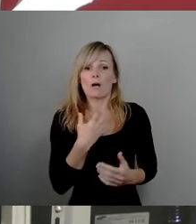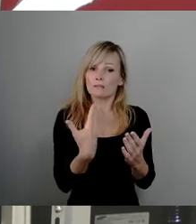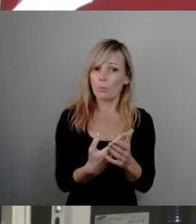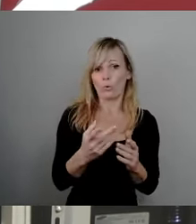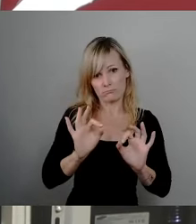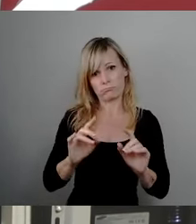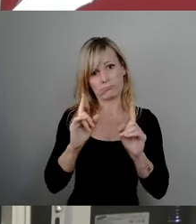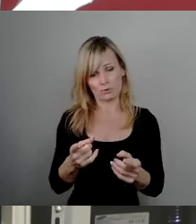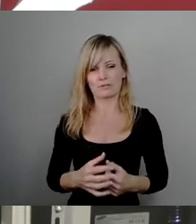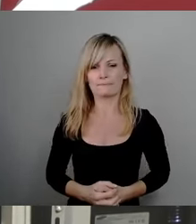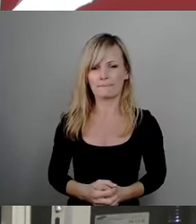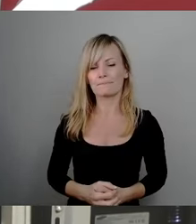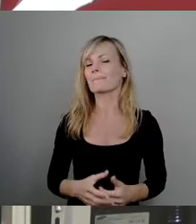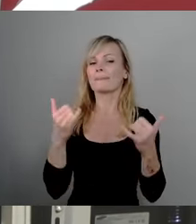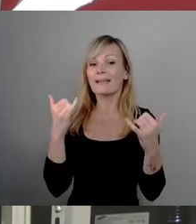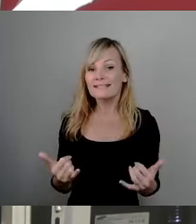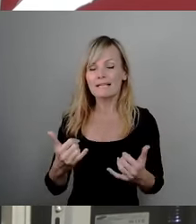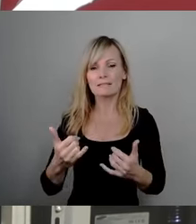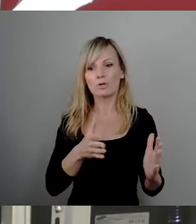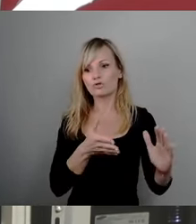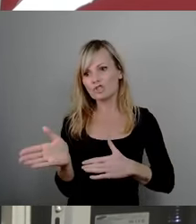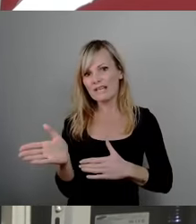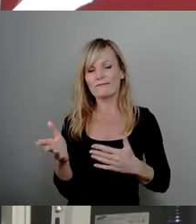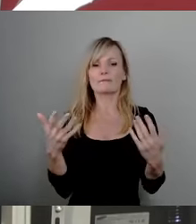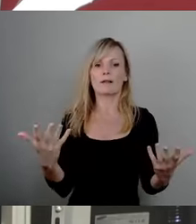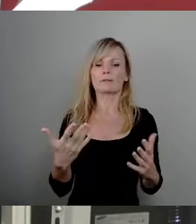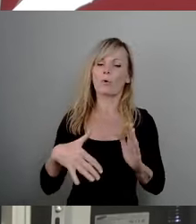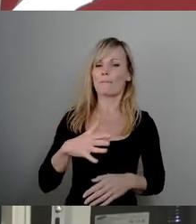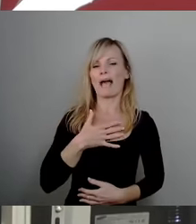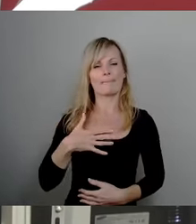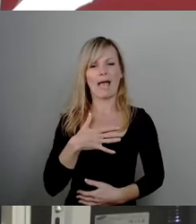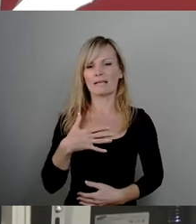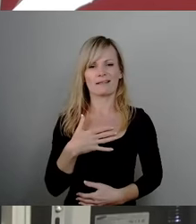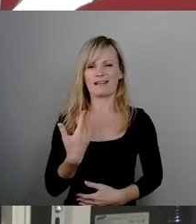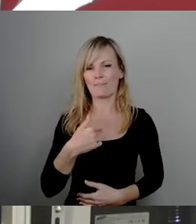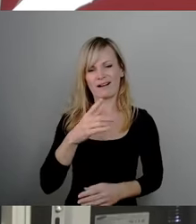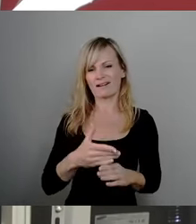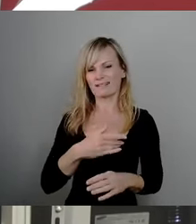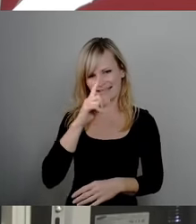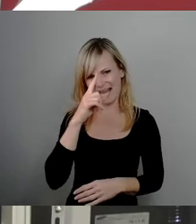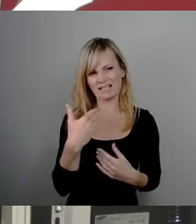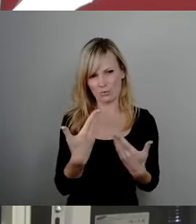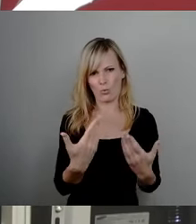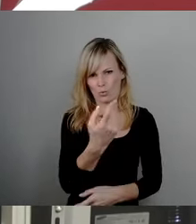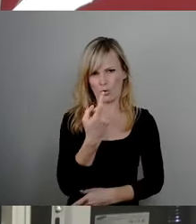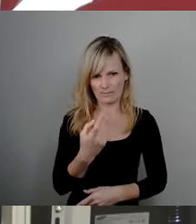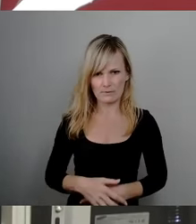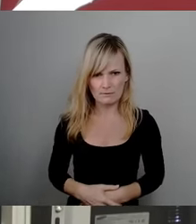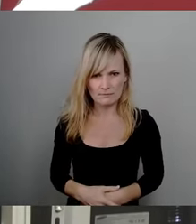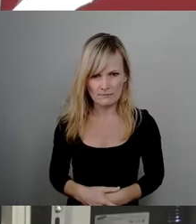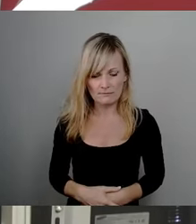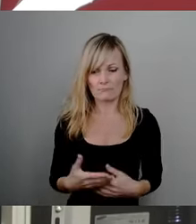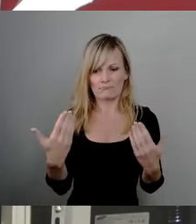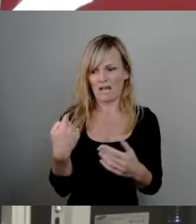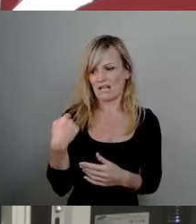Dass er es jetzt nicht in den Griff kriegt, ist nur noch peinlich. Es war nicht anders zu erwarten. Haus & Grund hat ja letztens erst gesagt, dass, glaube ich,